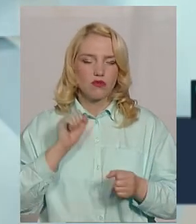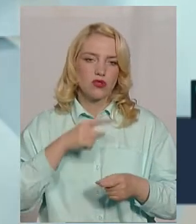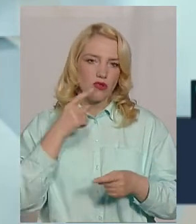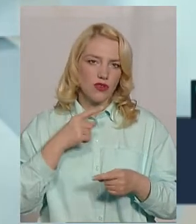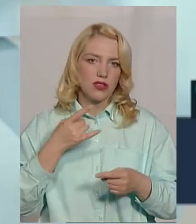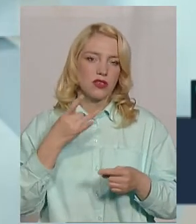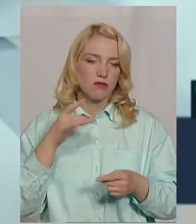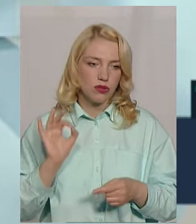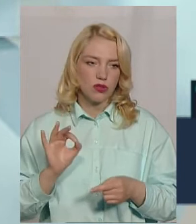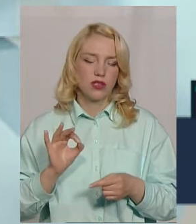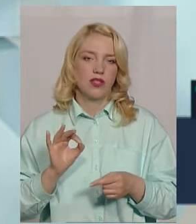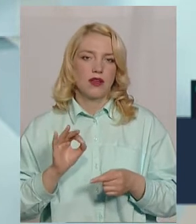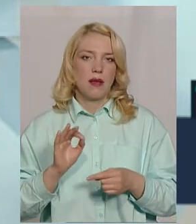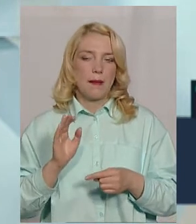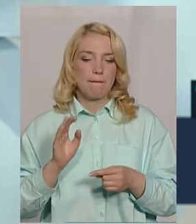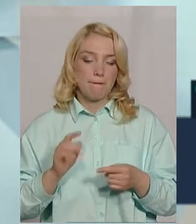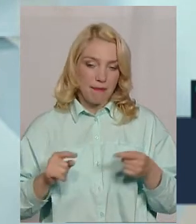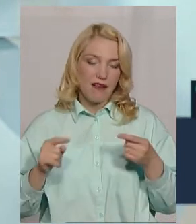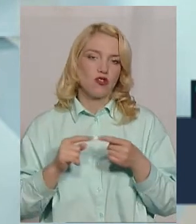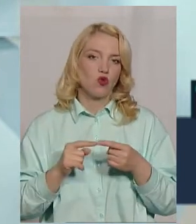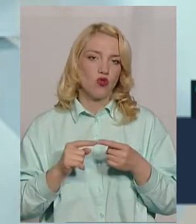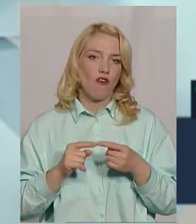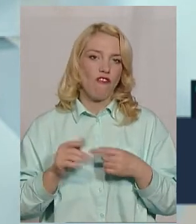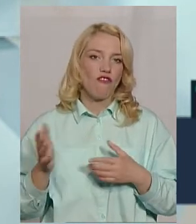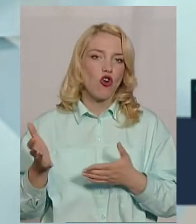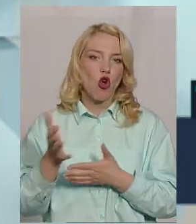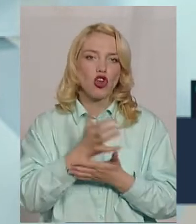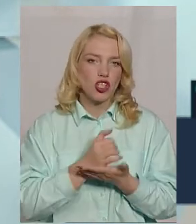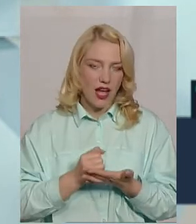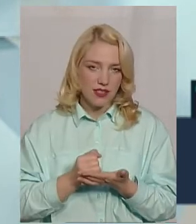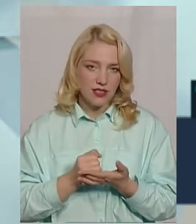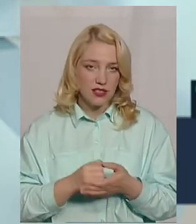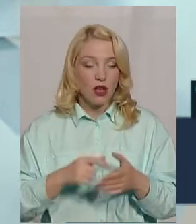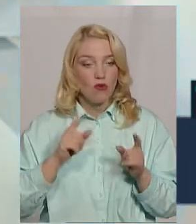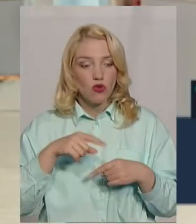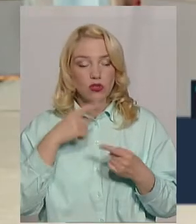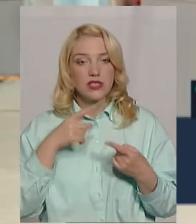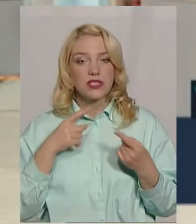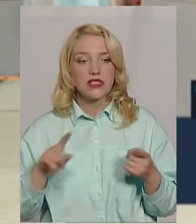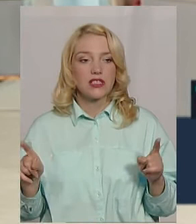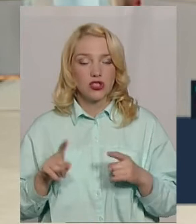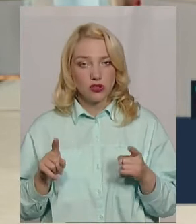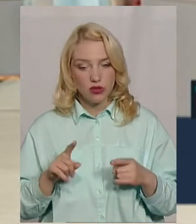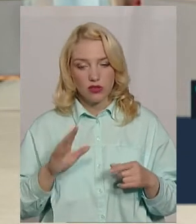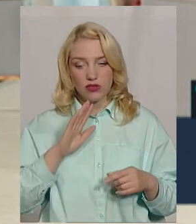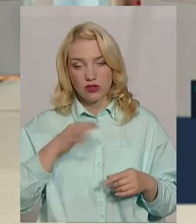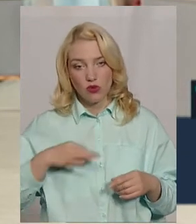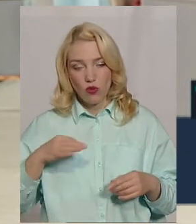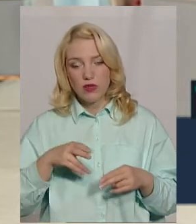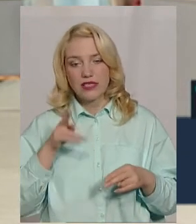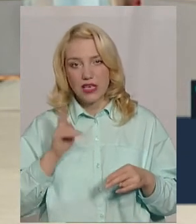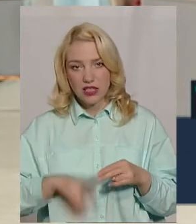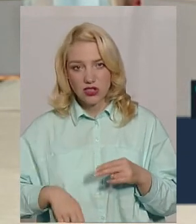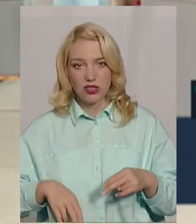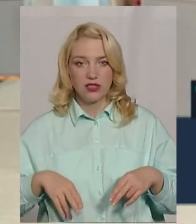прогнозувати вже певну рожайність. Хочу сказати спочатку, що область закінчила